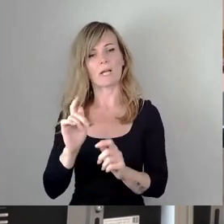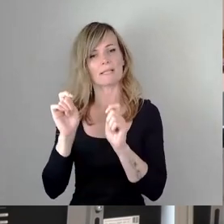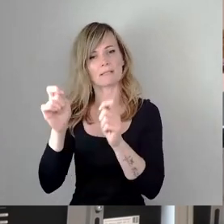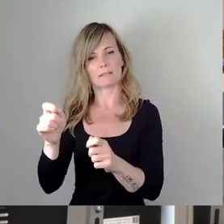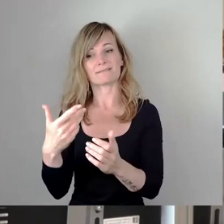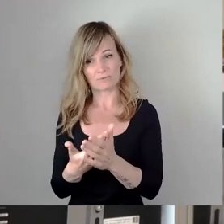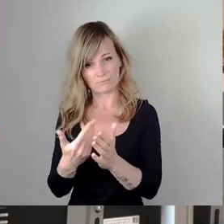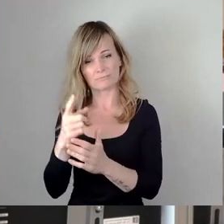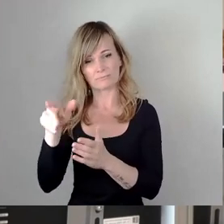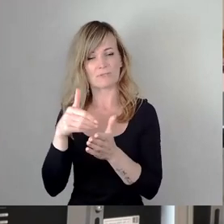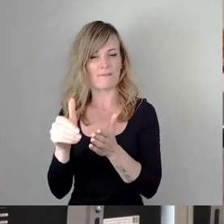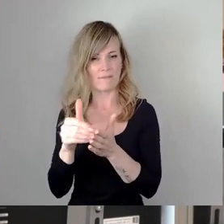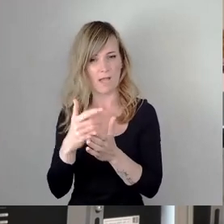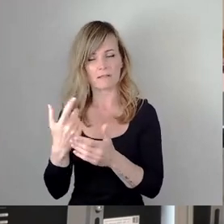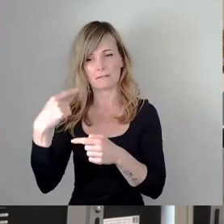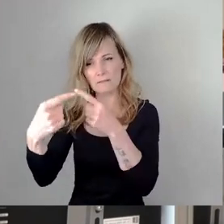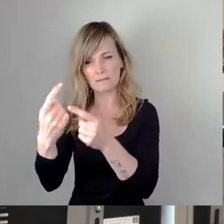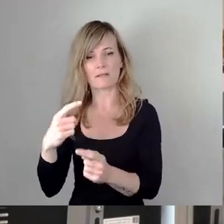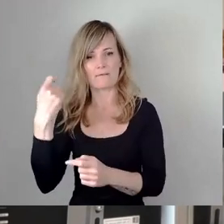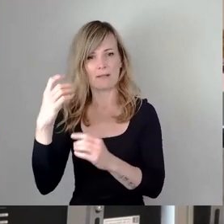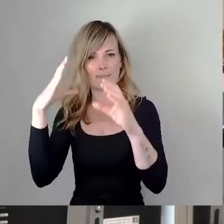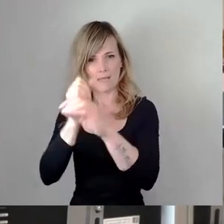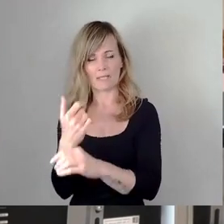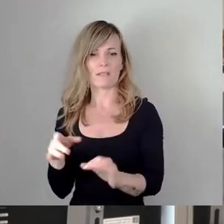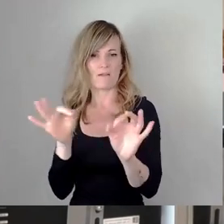Deshalb lehnen wir diesen auch ab. Vielen Dank.